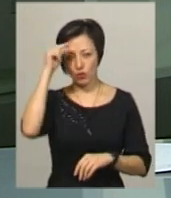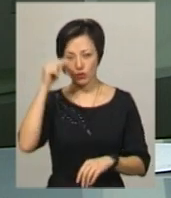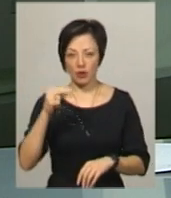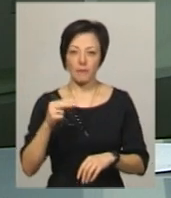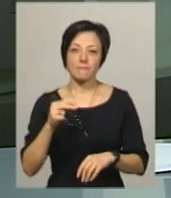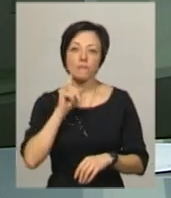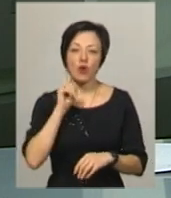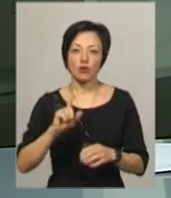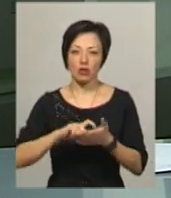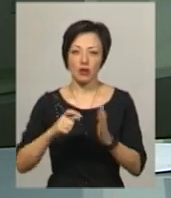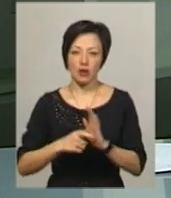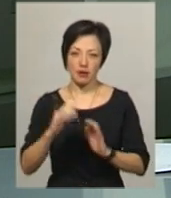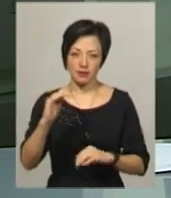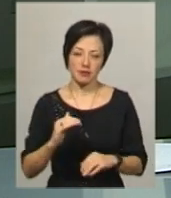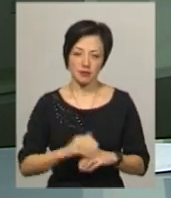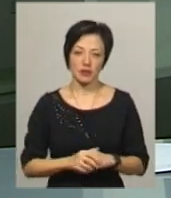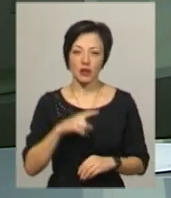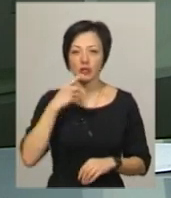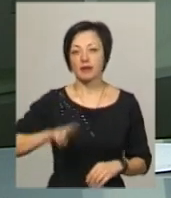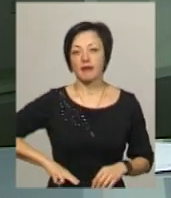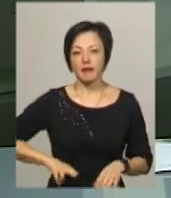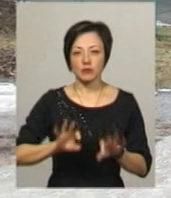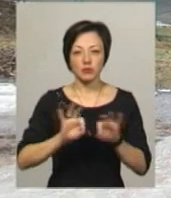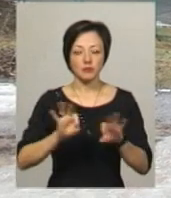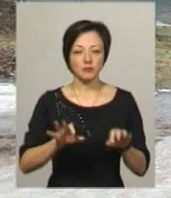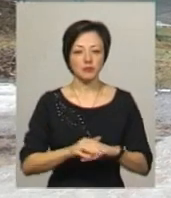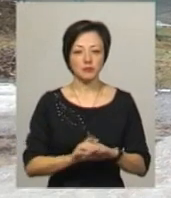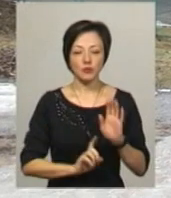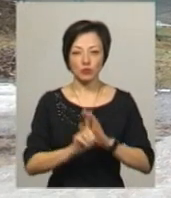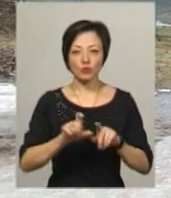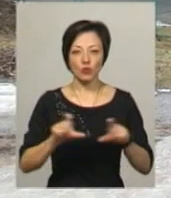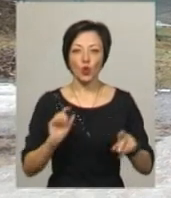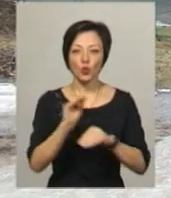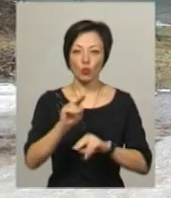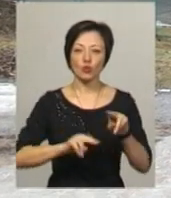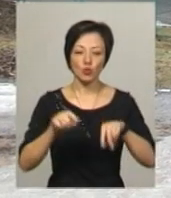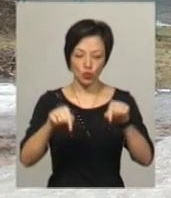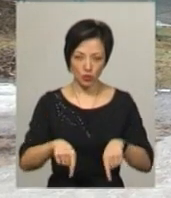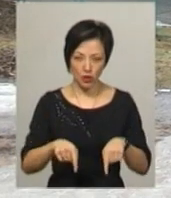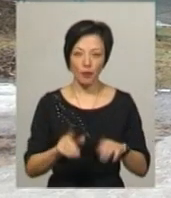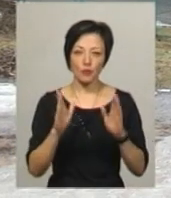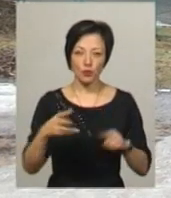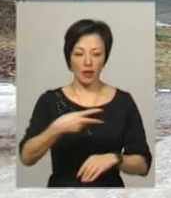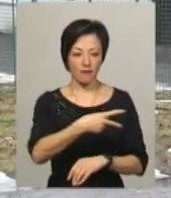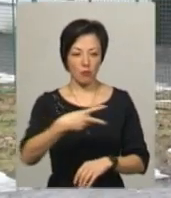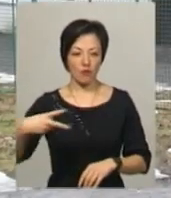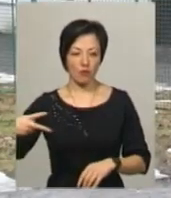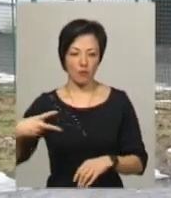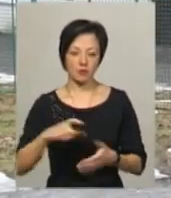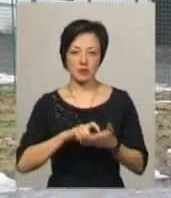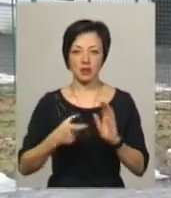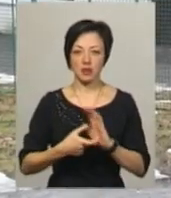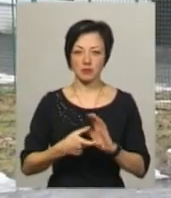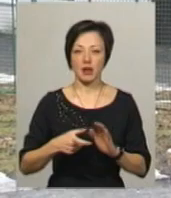молодших класів, каже директорка Тетяна Антонова. Початкову школу добудують в цій споруді. Вона буде двоповерхова, з класними